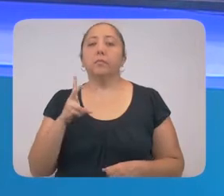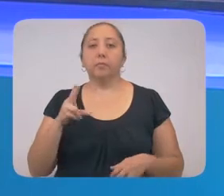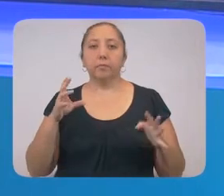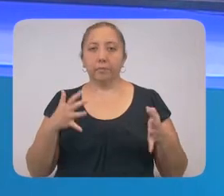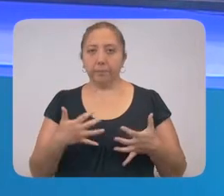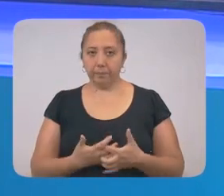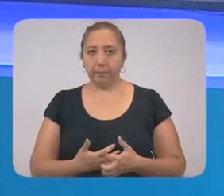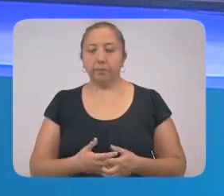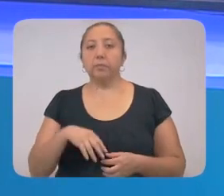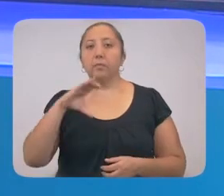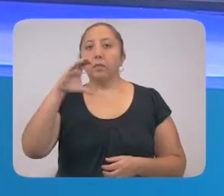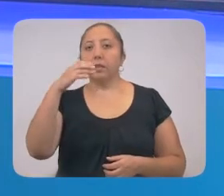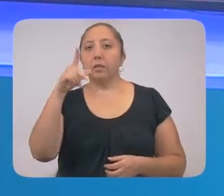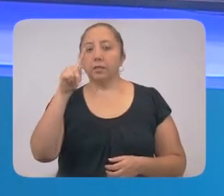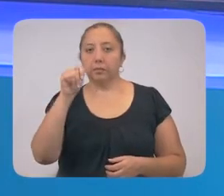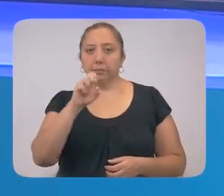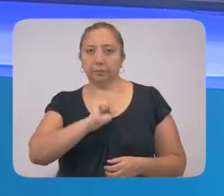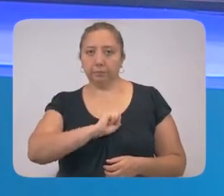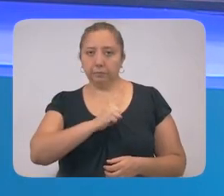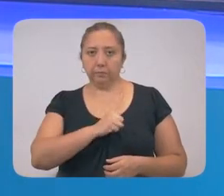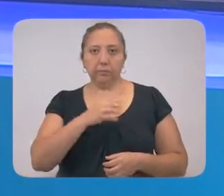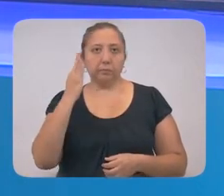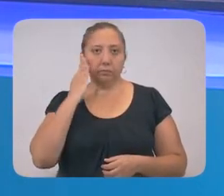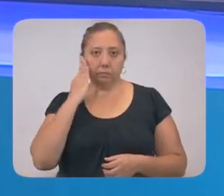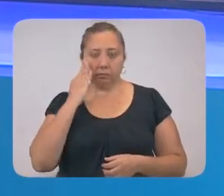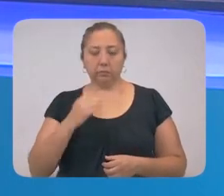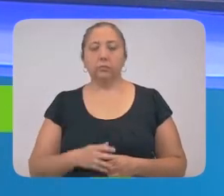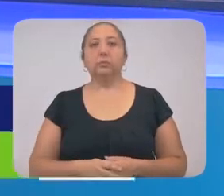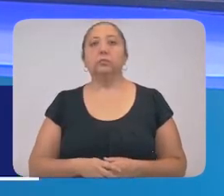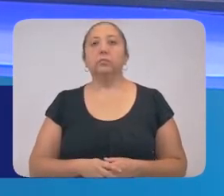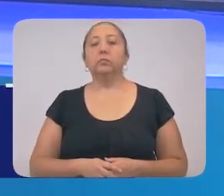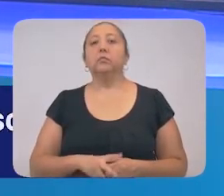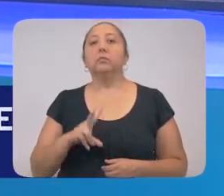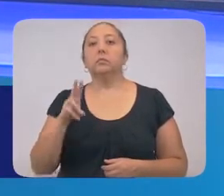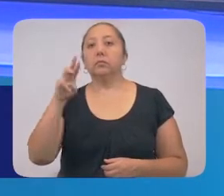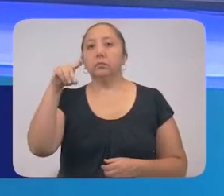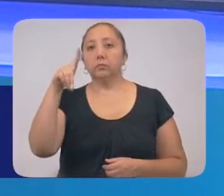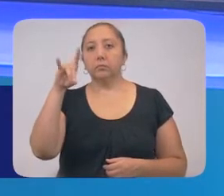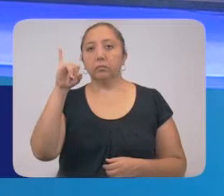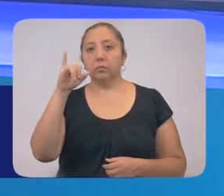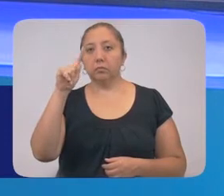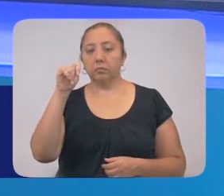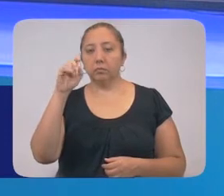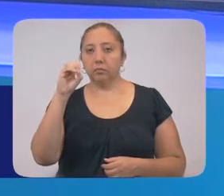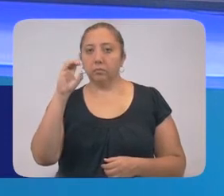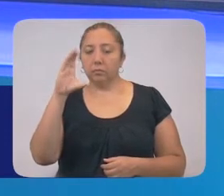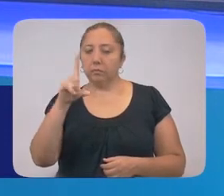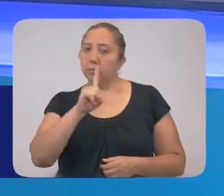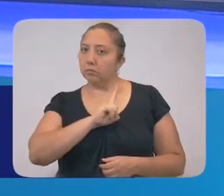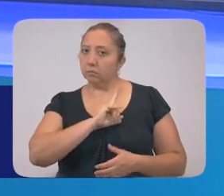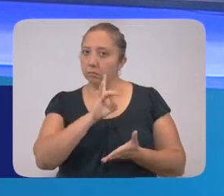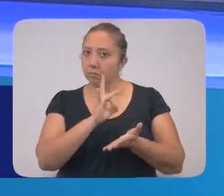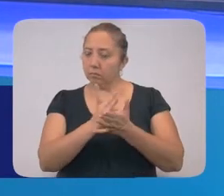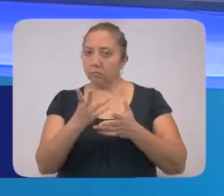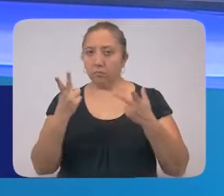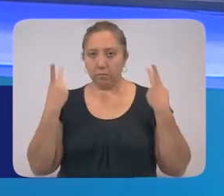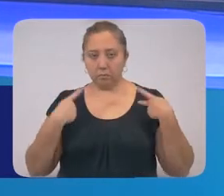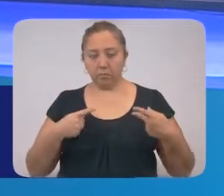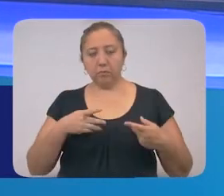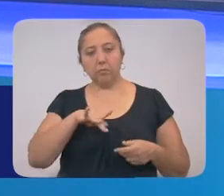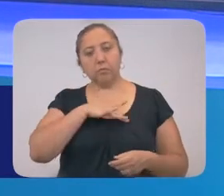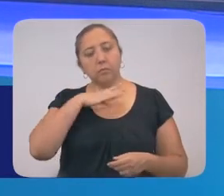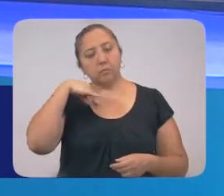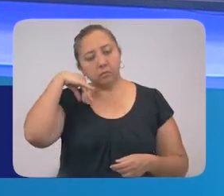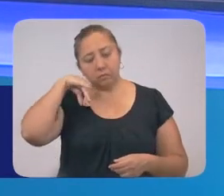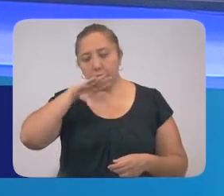u chikul sistema Android. Katikti mako, yan sahbenzil jo kolob, helbish masroch ihan, kolelo yoncahan. Mako, jelanu pahtalil,